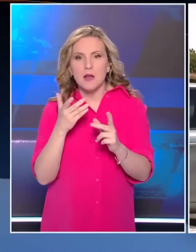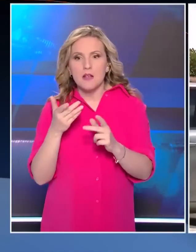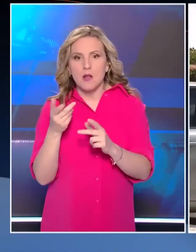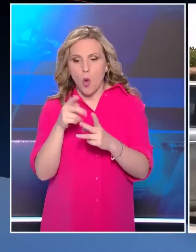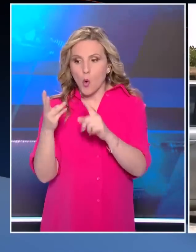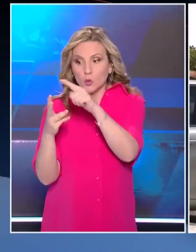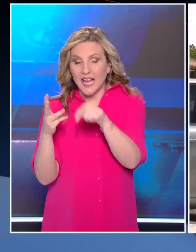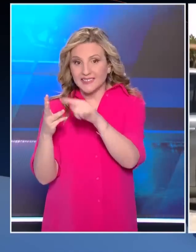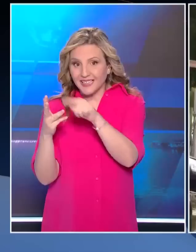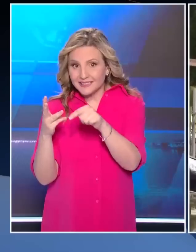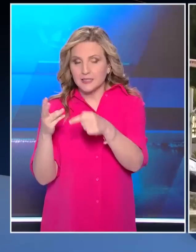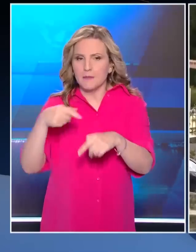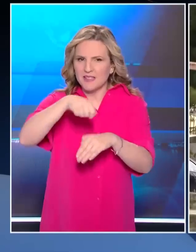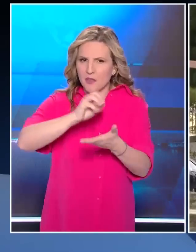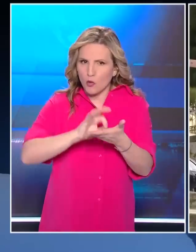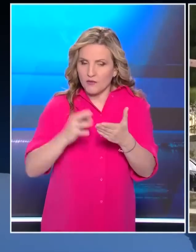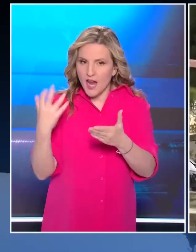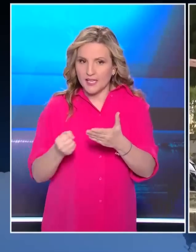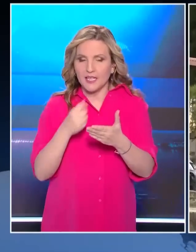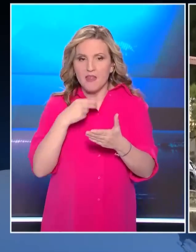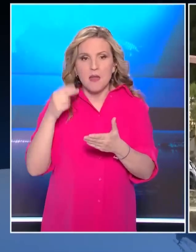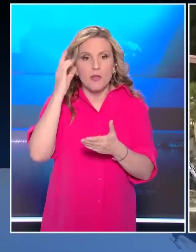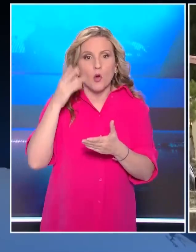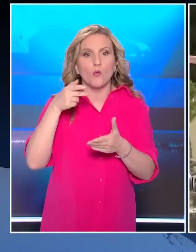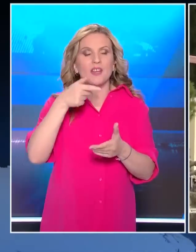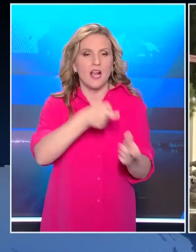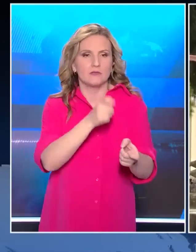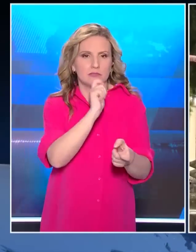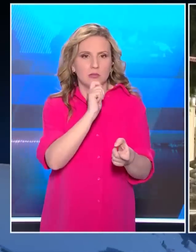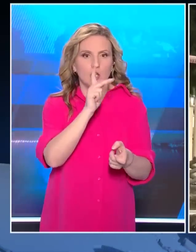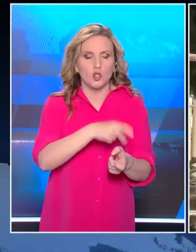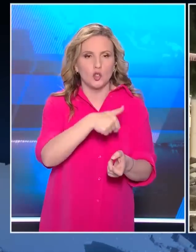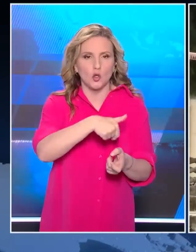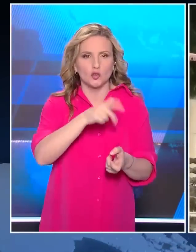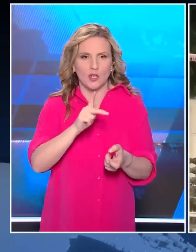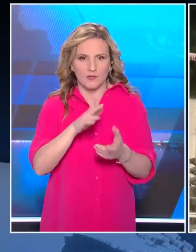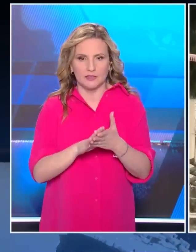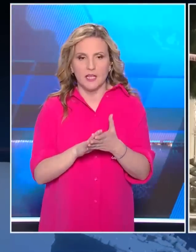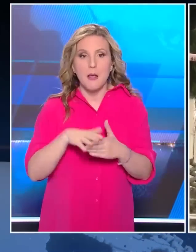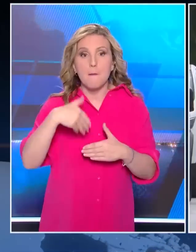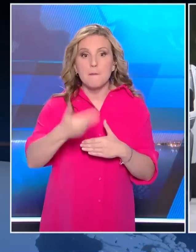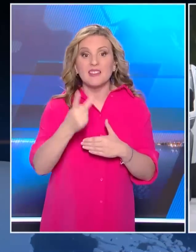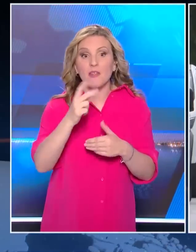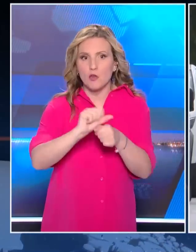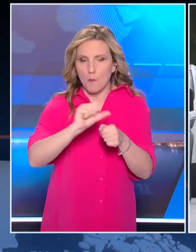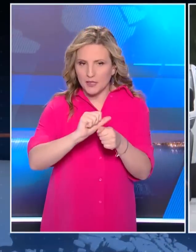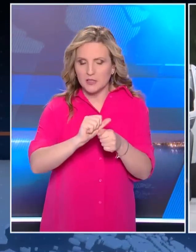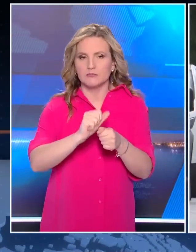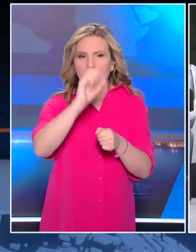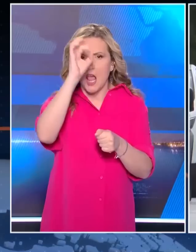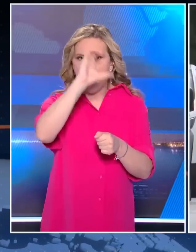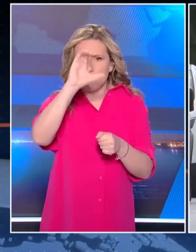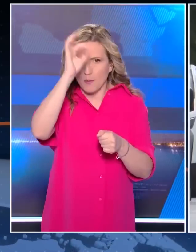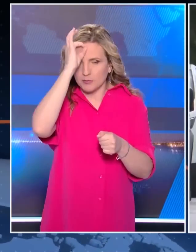δολοφονία του Γιώργου Καραϊβάζ. Σε περίπου δύο μήνες από σήμερα οι ελληνικές αρχές θα έχουν στα χέρια τους τις επικοινωνίες αυτές και τα μηνύματα που